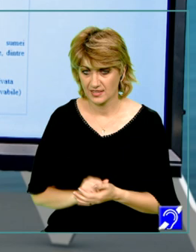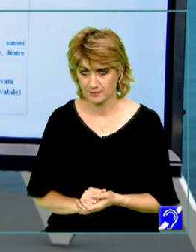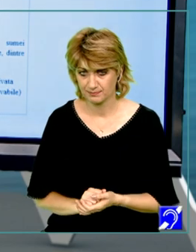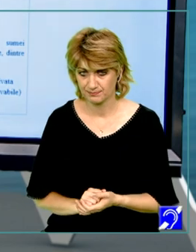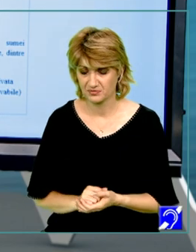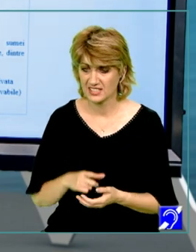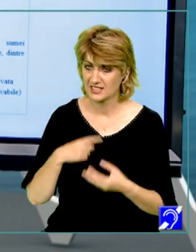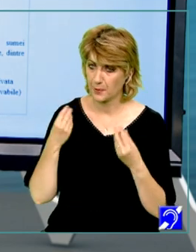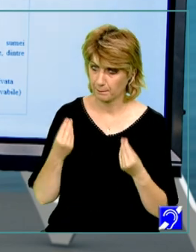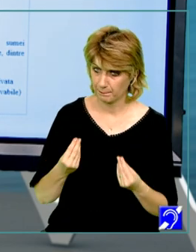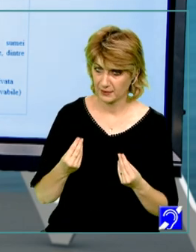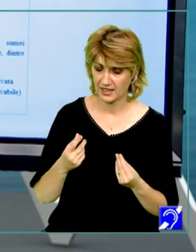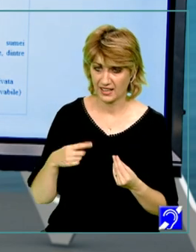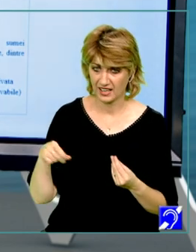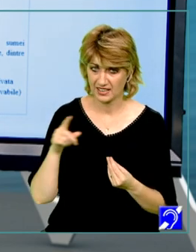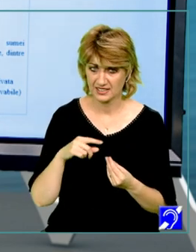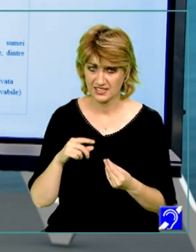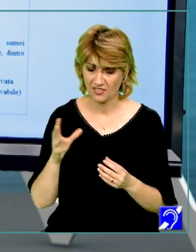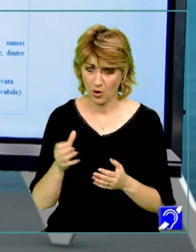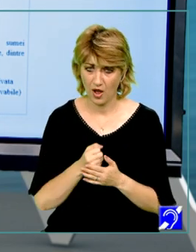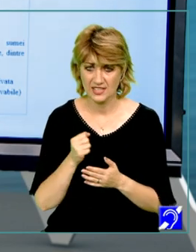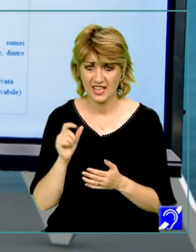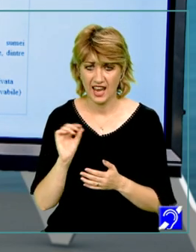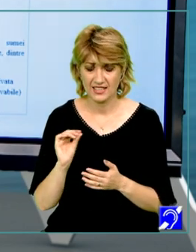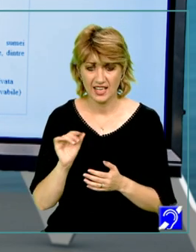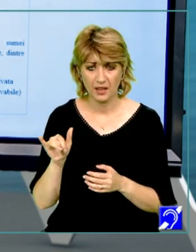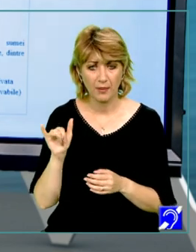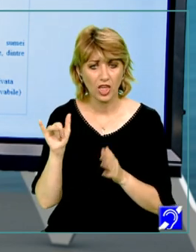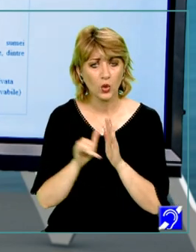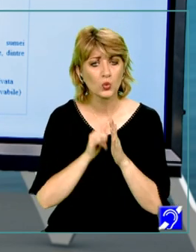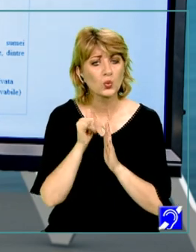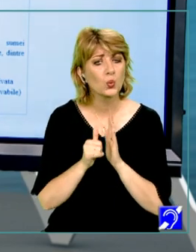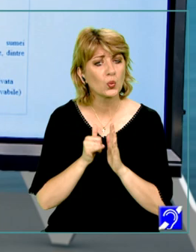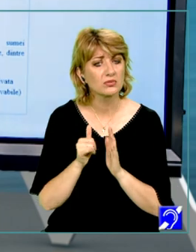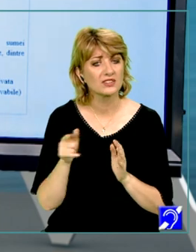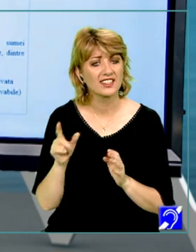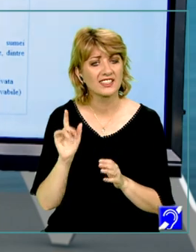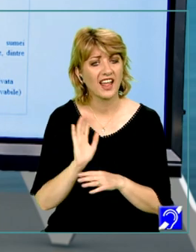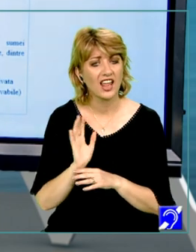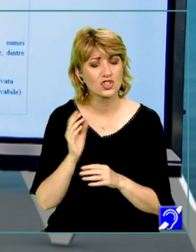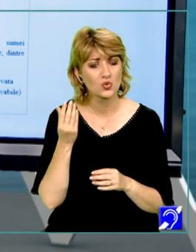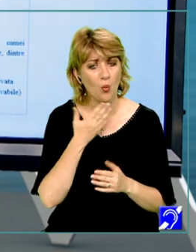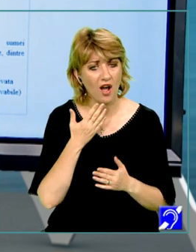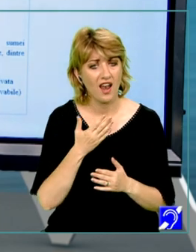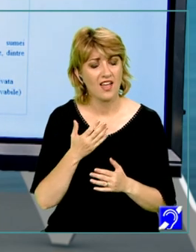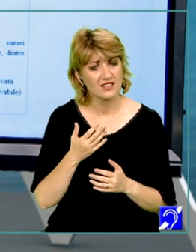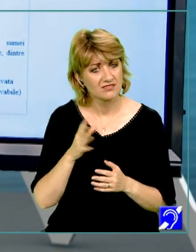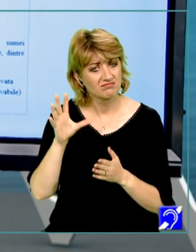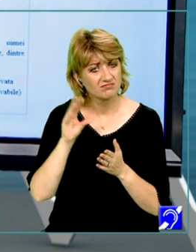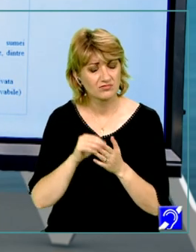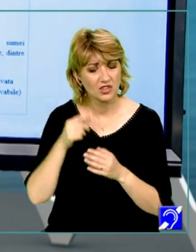Este bine ca în momentul în accesați lecția și pe YouTube Teleșcoală să puneți stop pe filmare și să puteți să